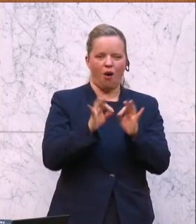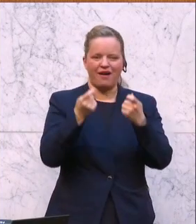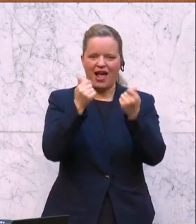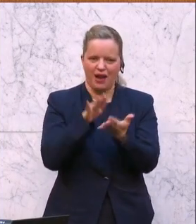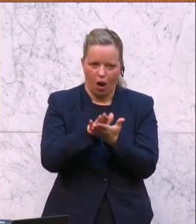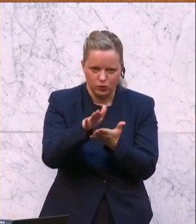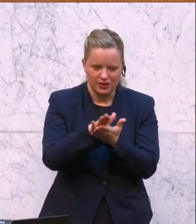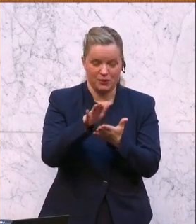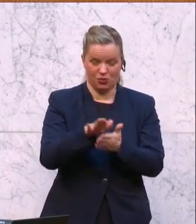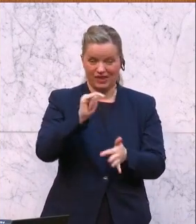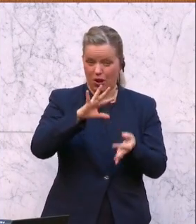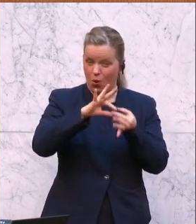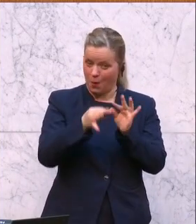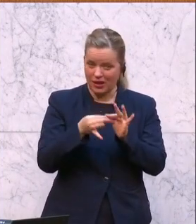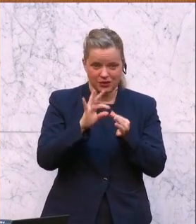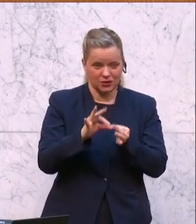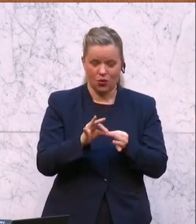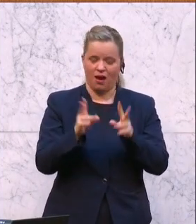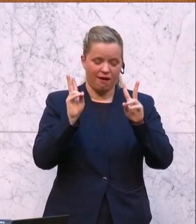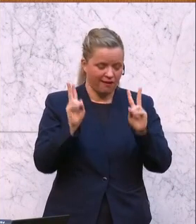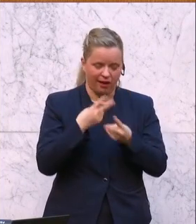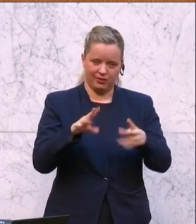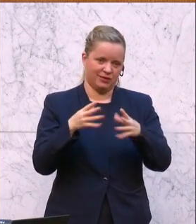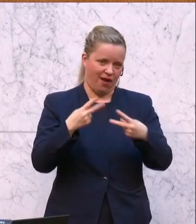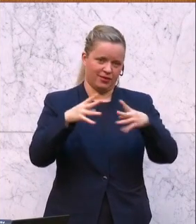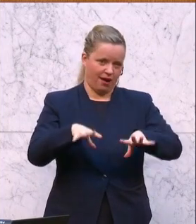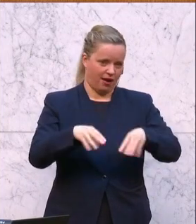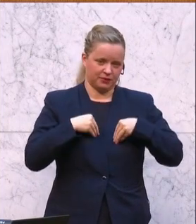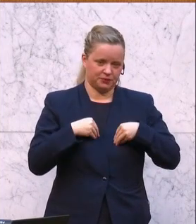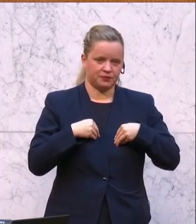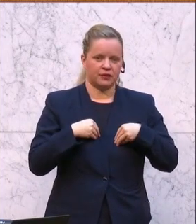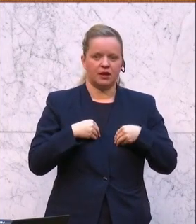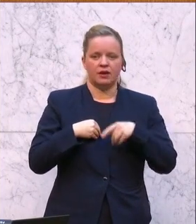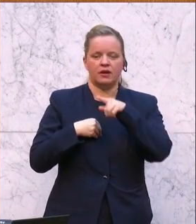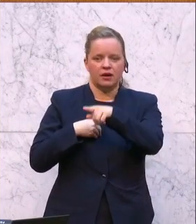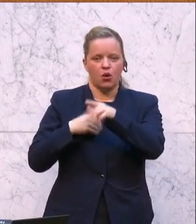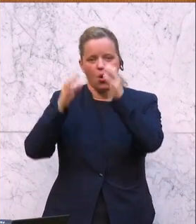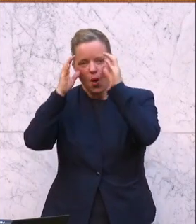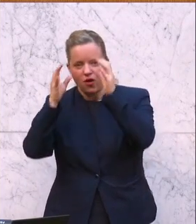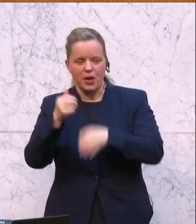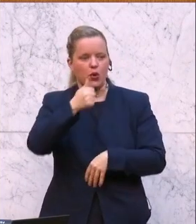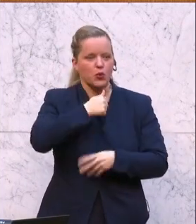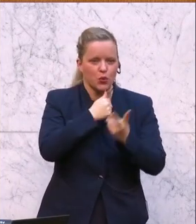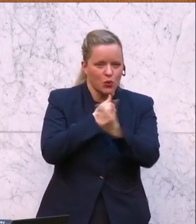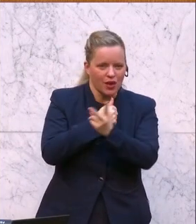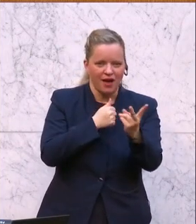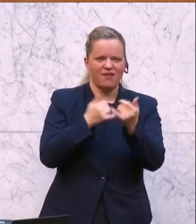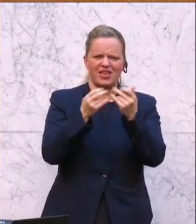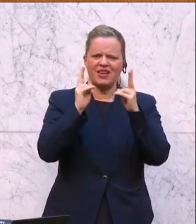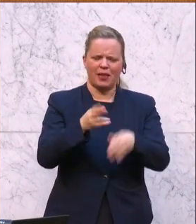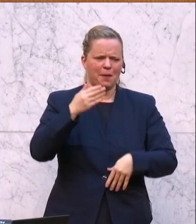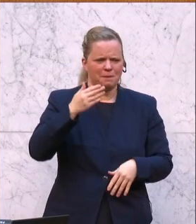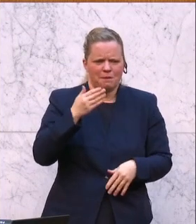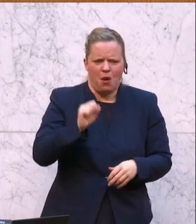Kombination ist eine, die nicht mehr hinnehmbar ist, geschätzte Damen und Herren von der ÖVP und von den Grünen. Wie kann es sein, dass man das meiste Geld